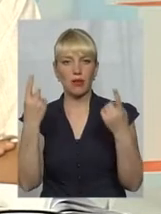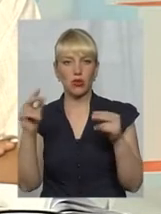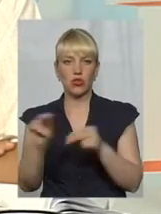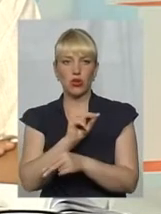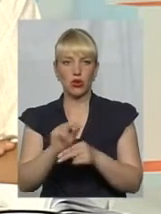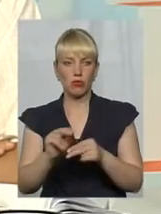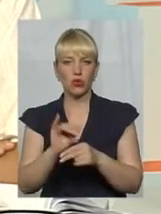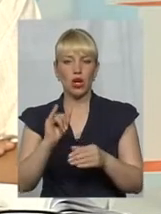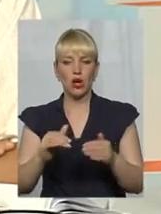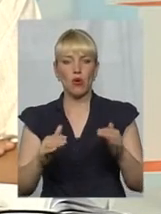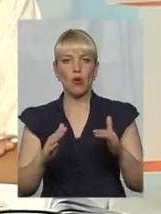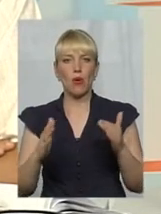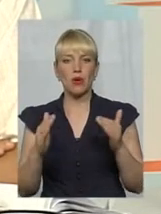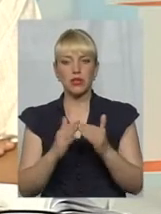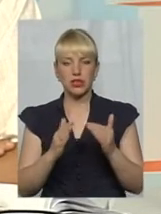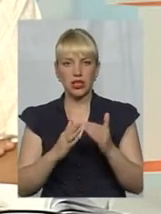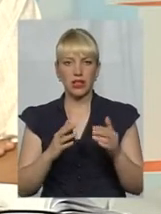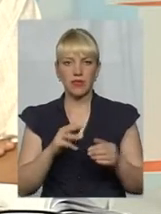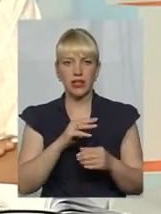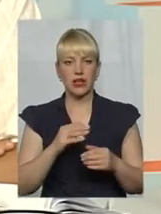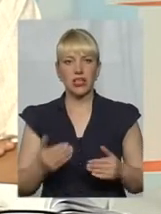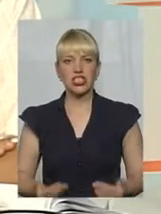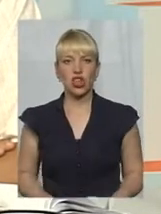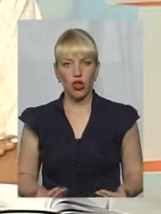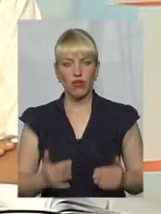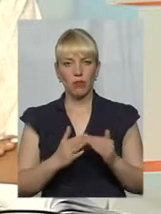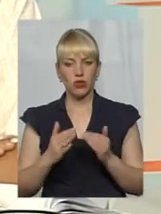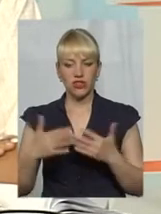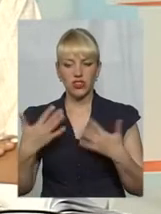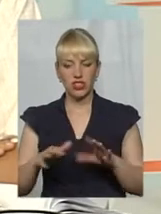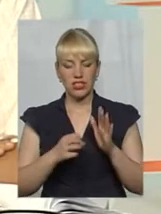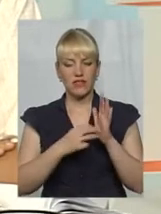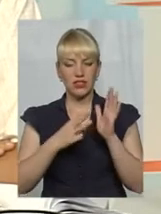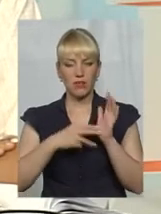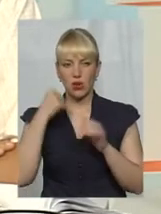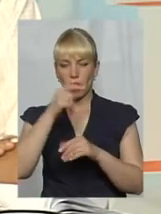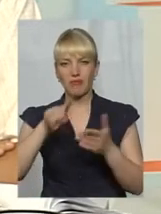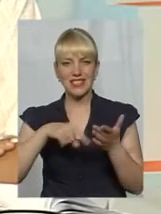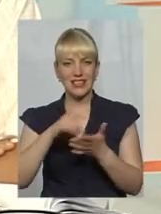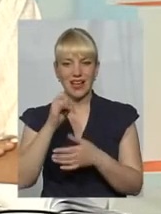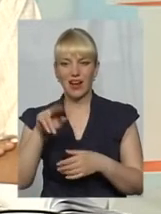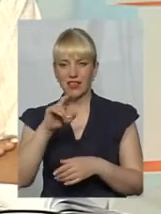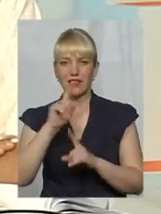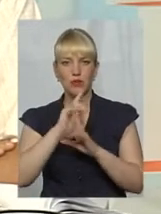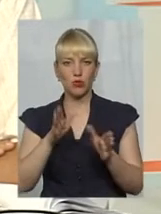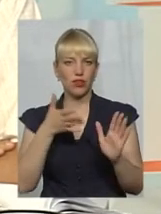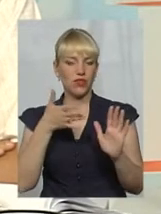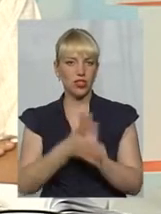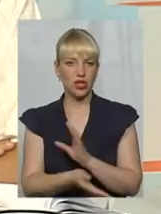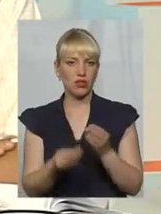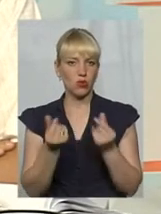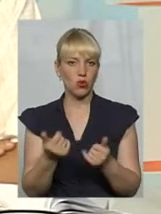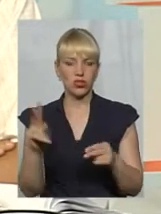будинках. Що то означає, що вже з 2018 року міська рада не витрачатиме коштів на